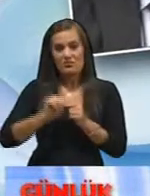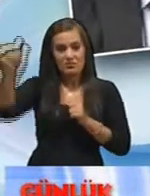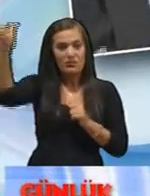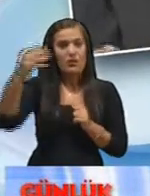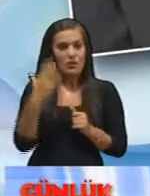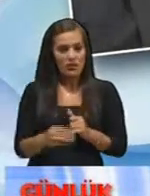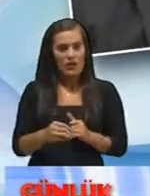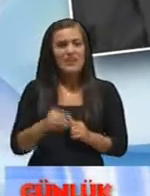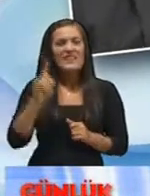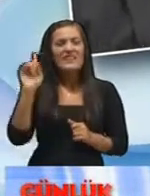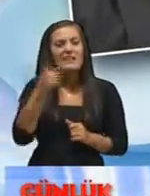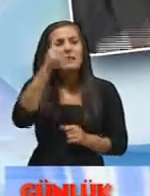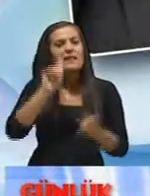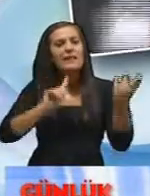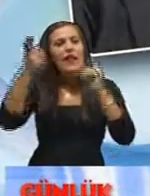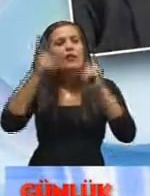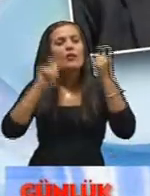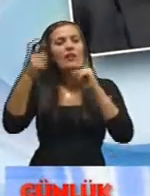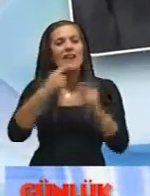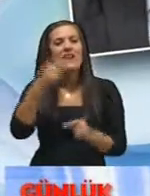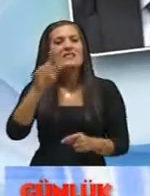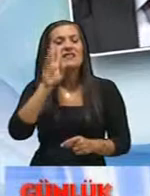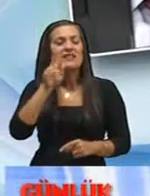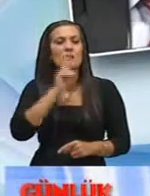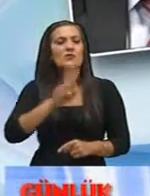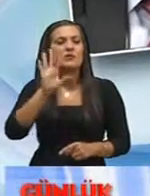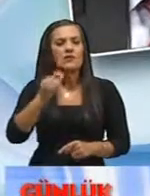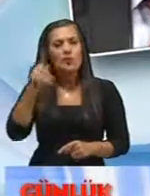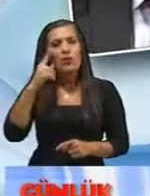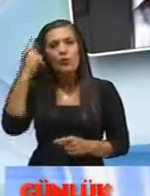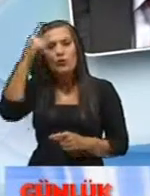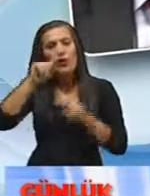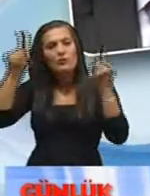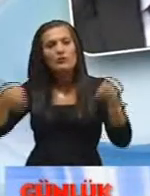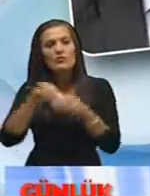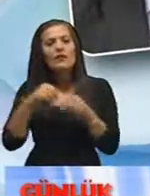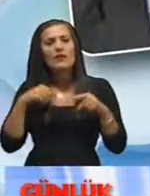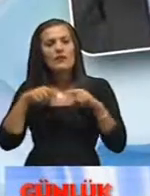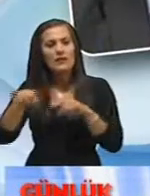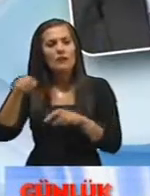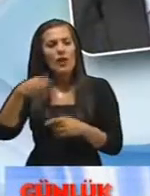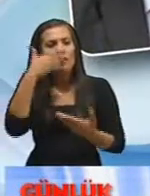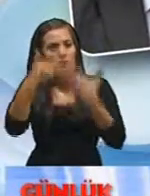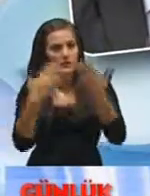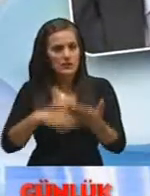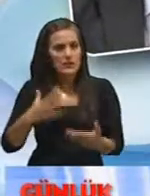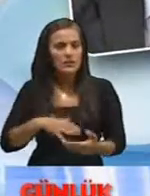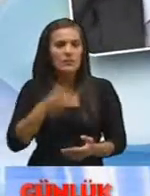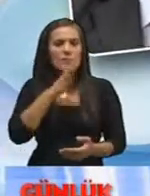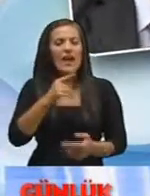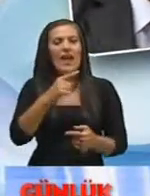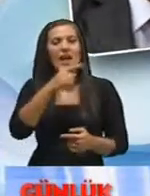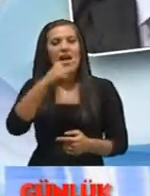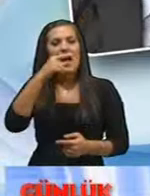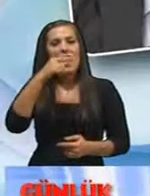Ve ilk kez kullanacak bir teknoloji Eksi 250 Aslında görüntülerde de ben Buradan takip ediyorum Üstünden anlatmak ister misiniz Bilmiyorum Eksi 250